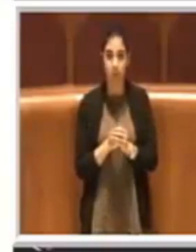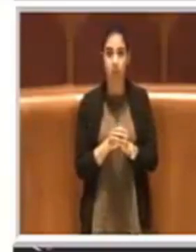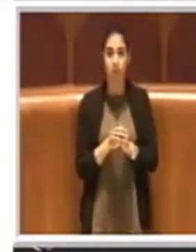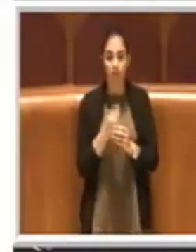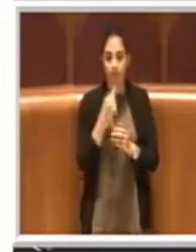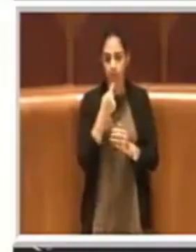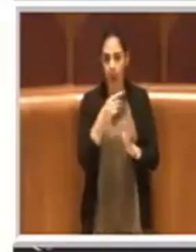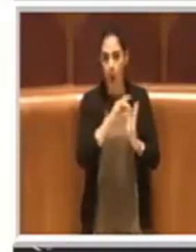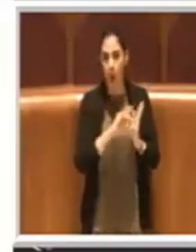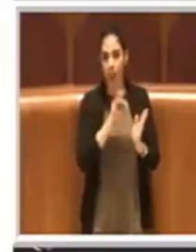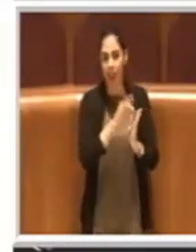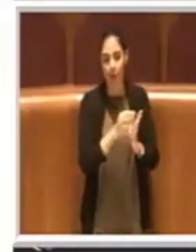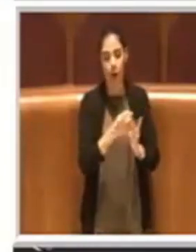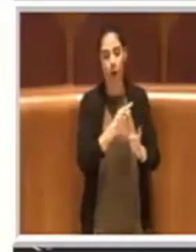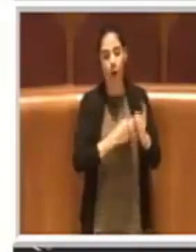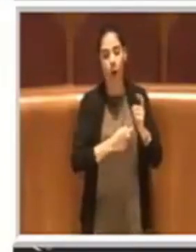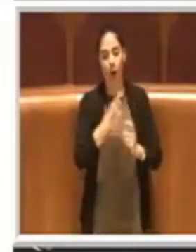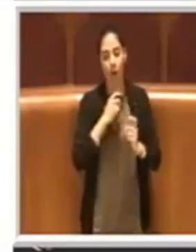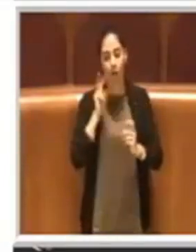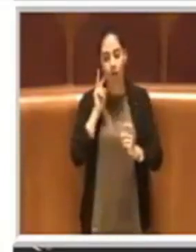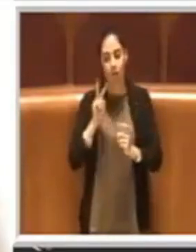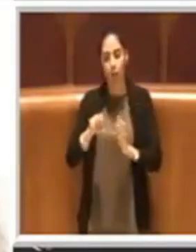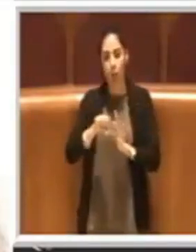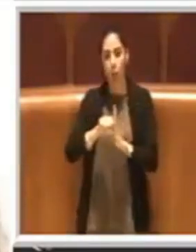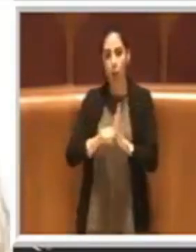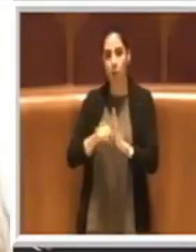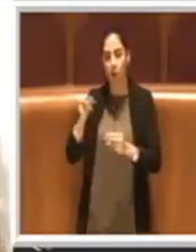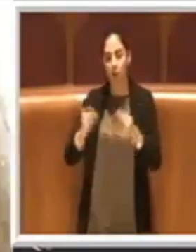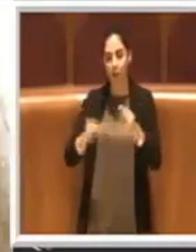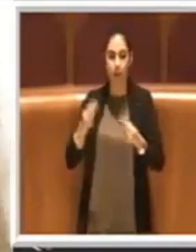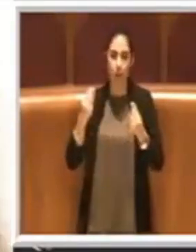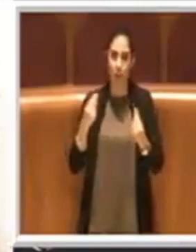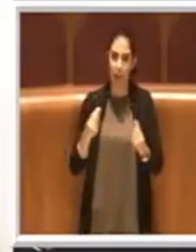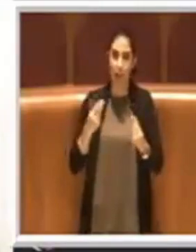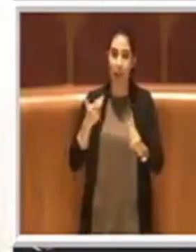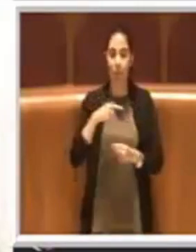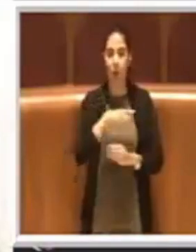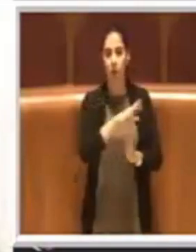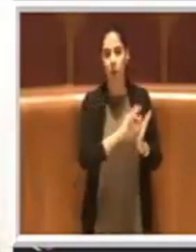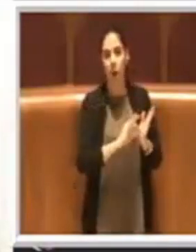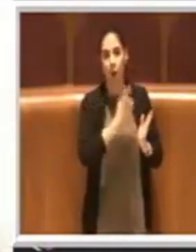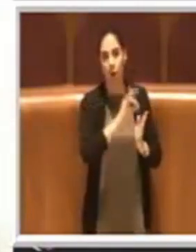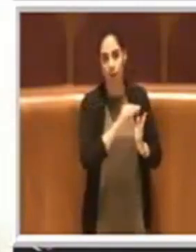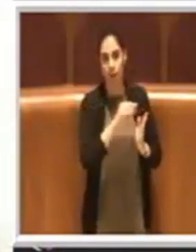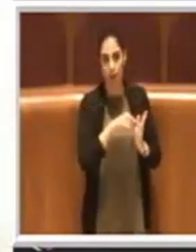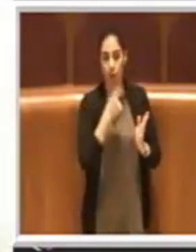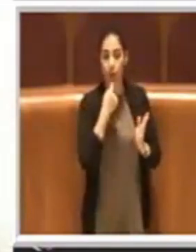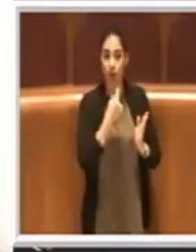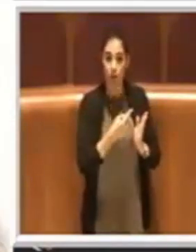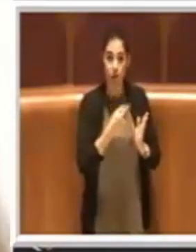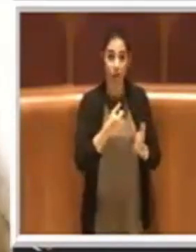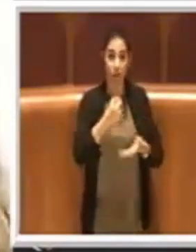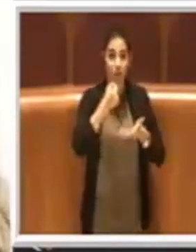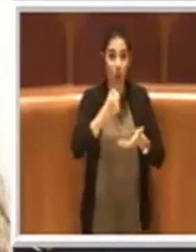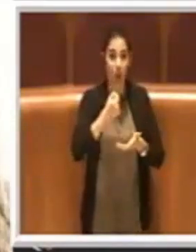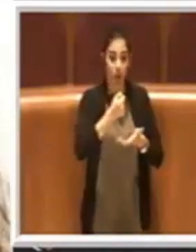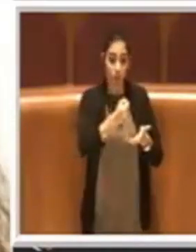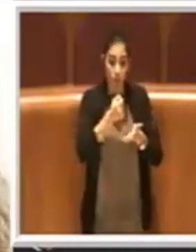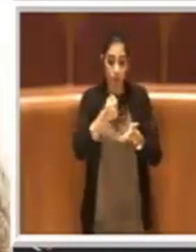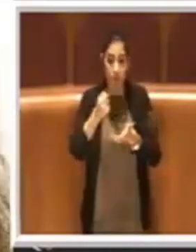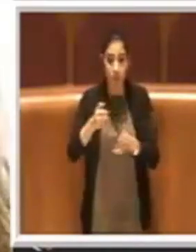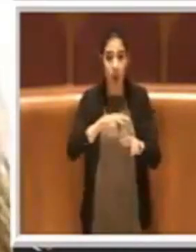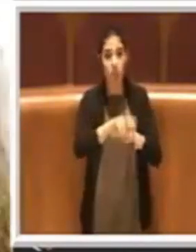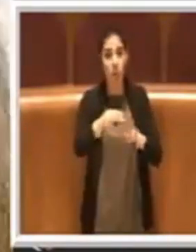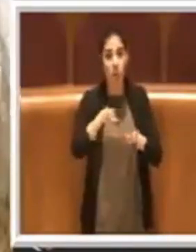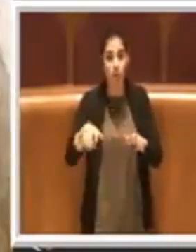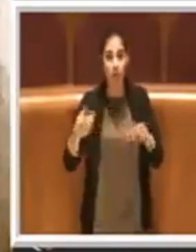chiede di destinare i fondi ai municipi, sia per quanto concerne il titolo primo che per quanto